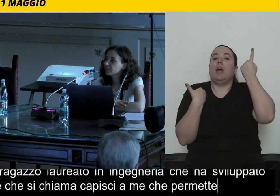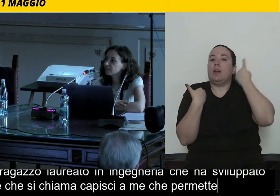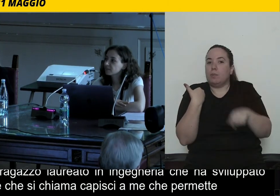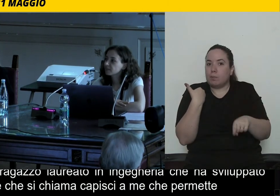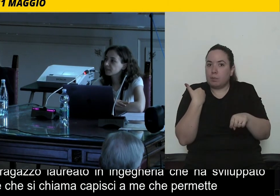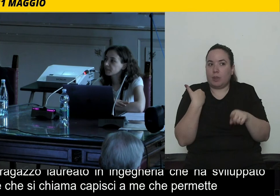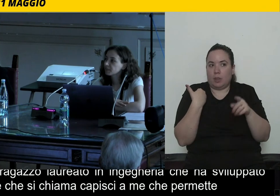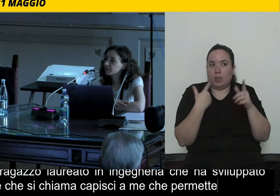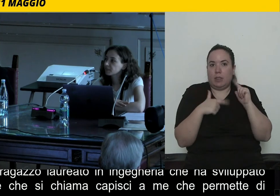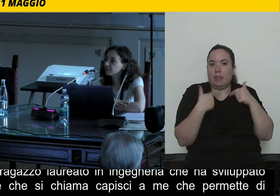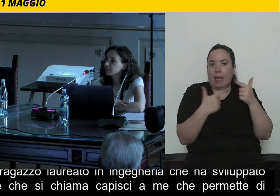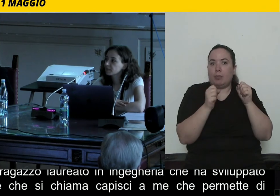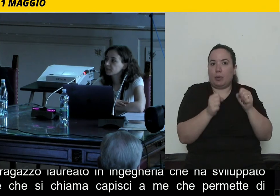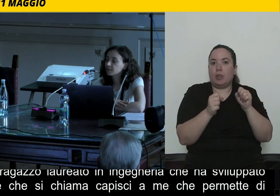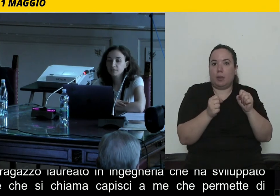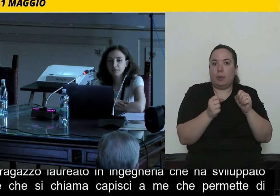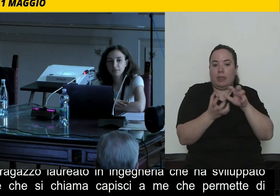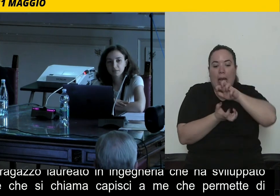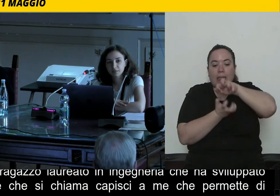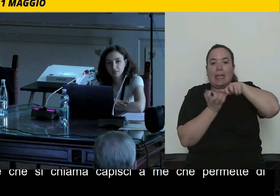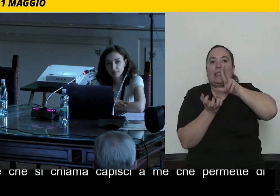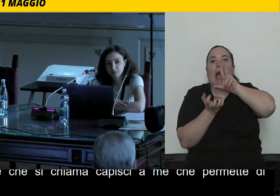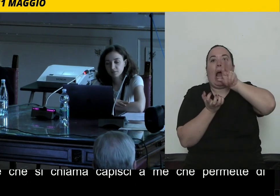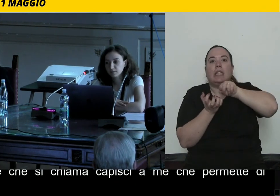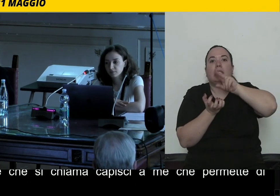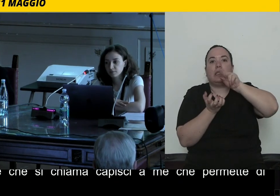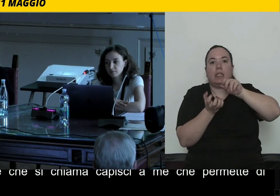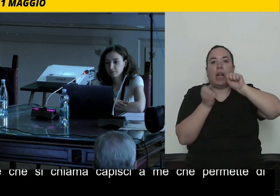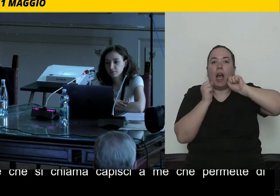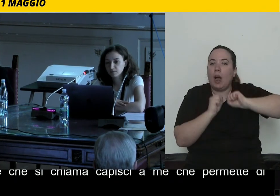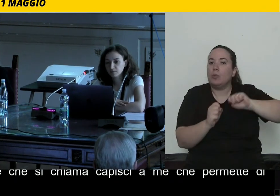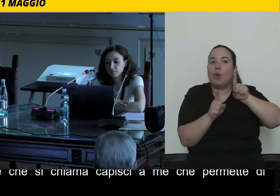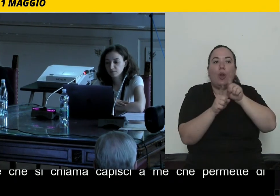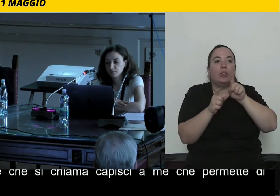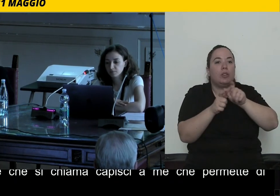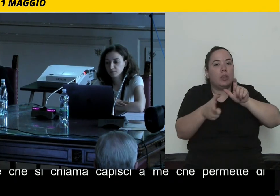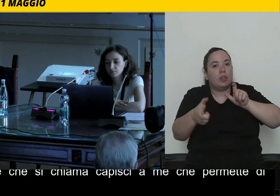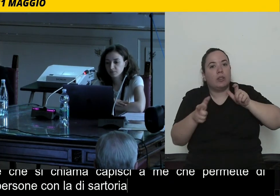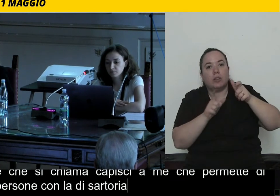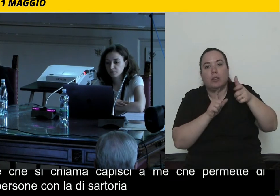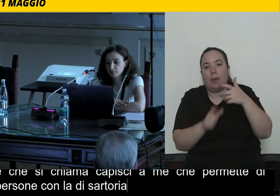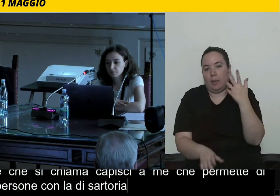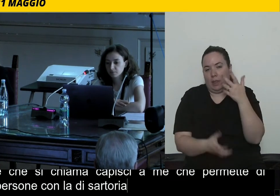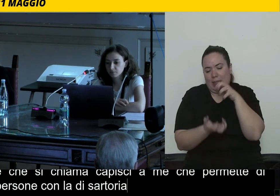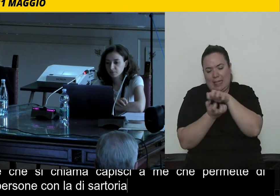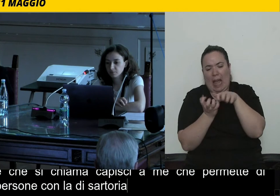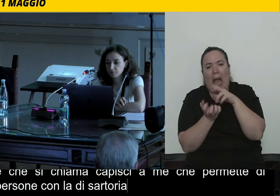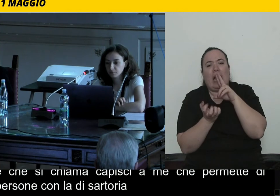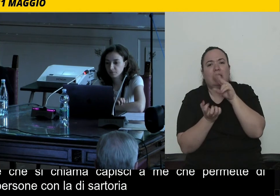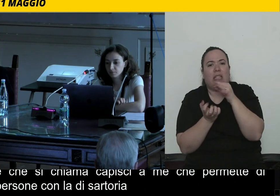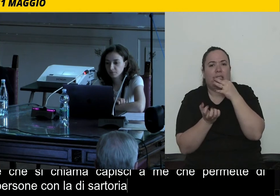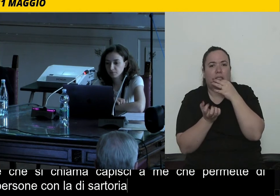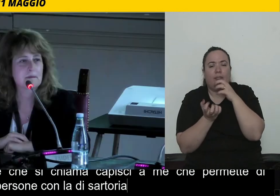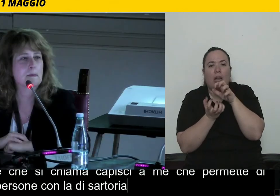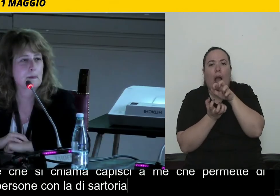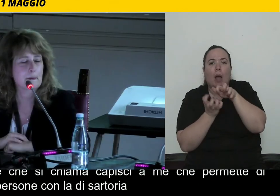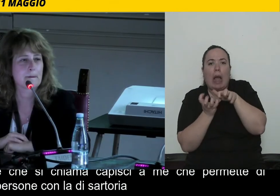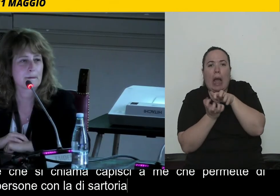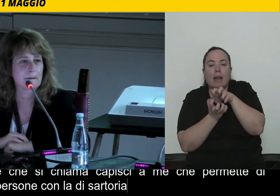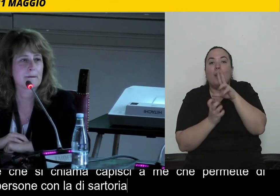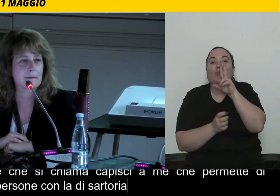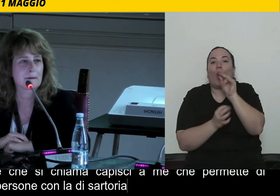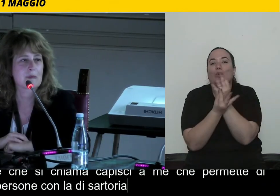persone con la disartria. Quindi le persone con la disartria non pronuncia bene la parola, e quindi tutti i